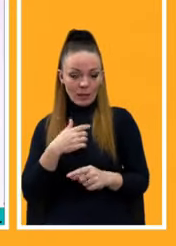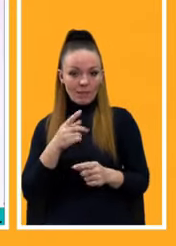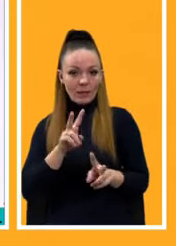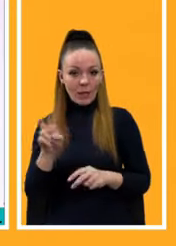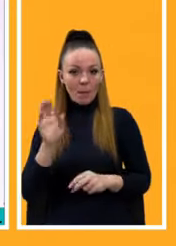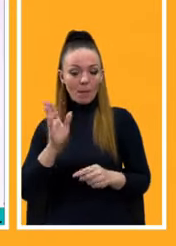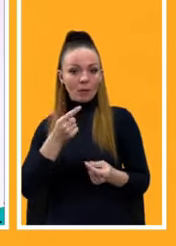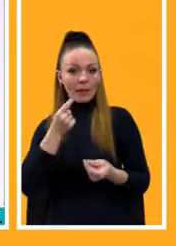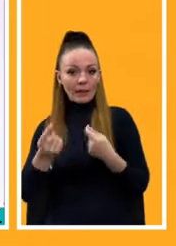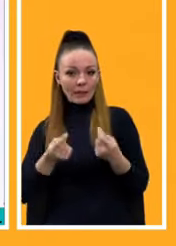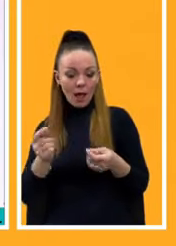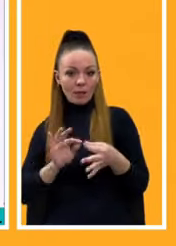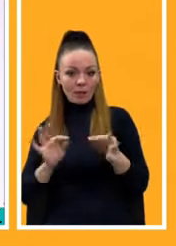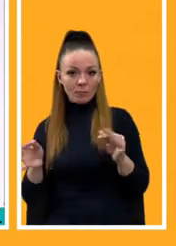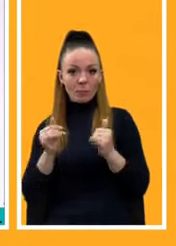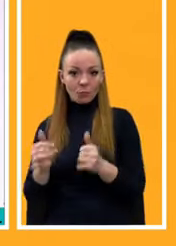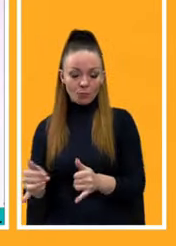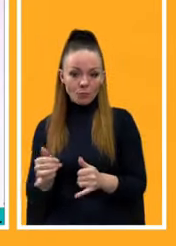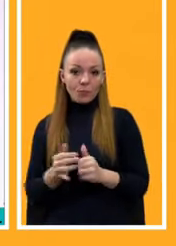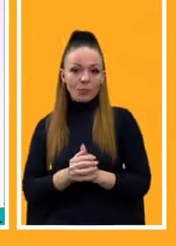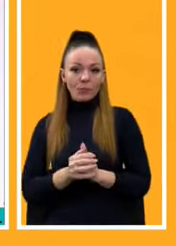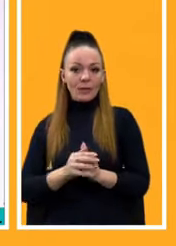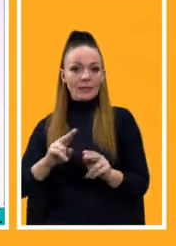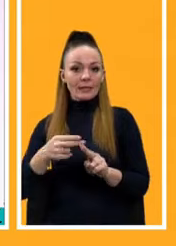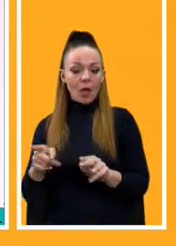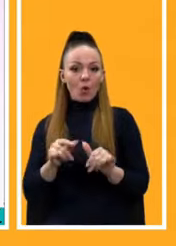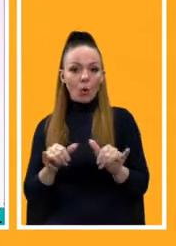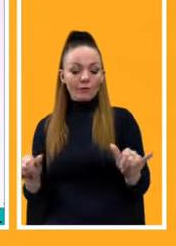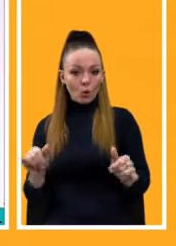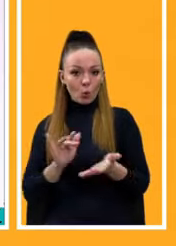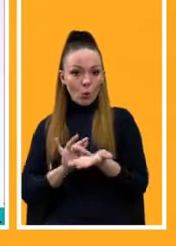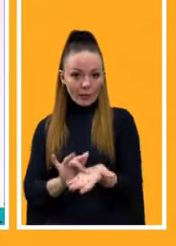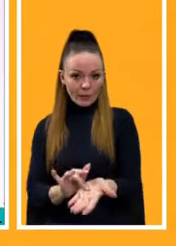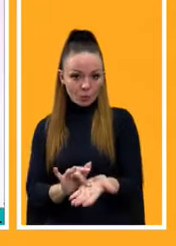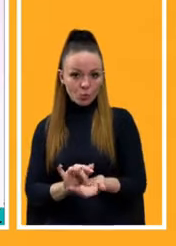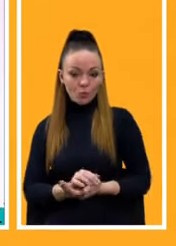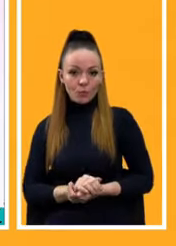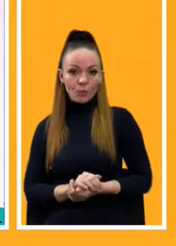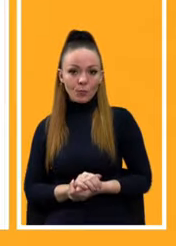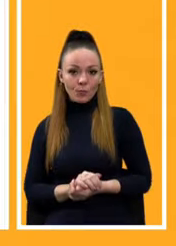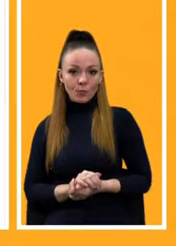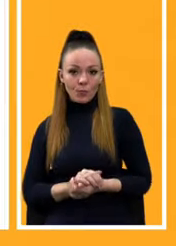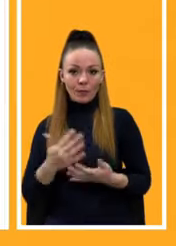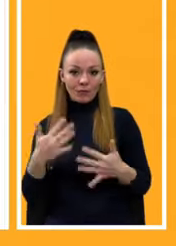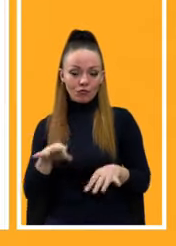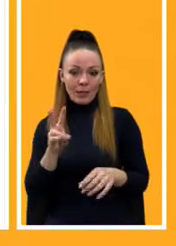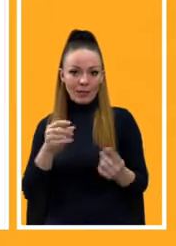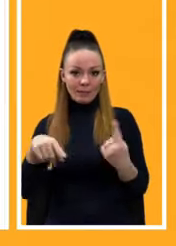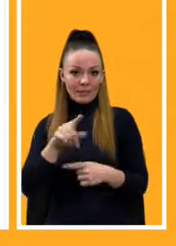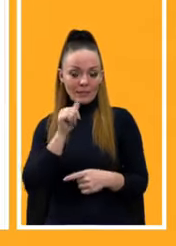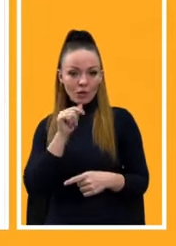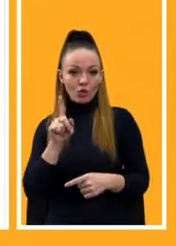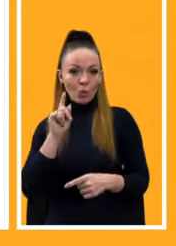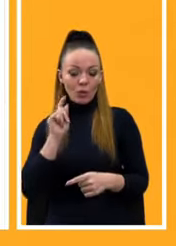і присвячена, і окрема панель. Це розвиток туризму. Ні для кого не секрет, що Україна має